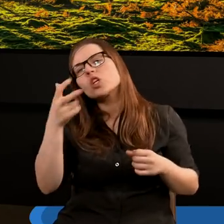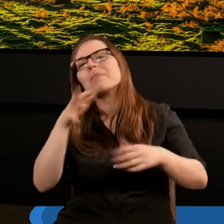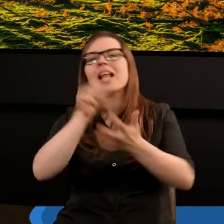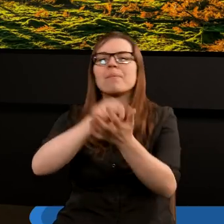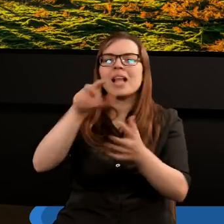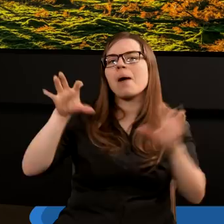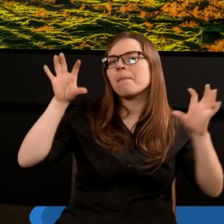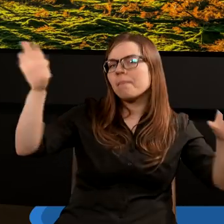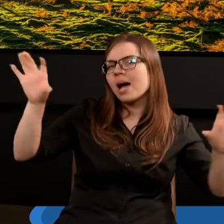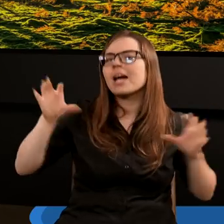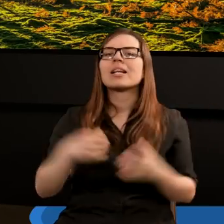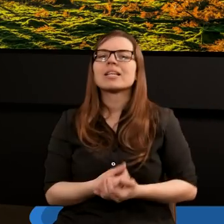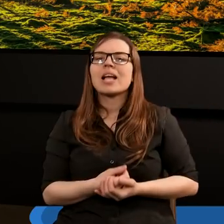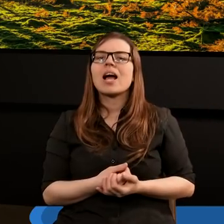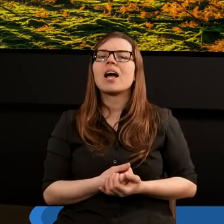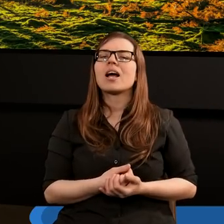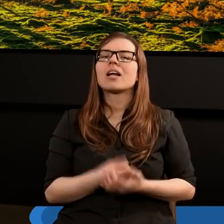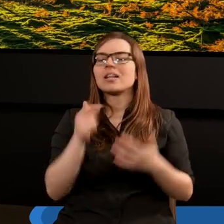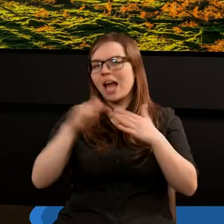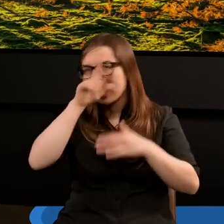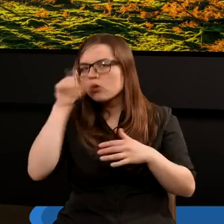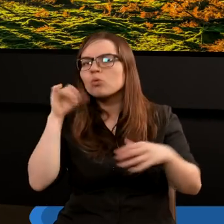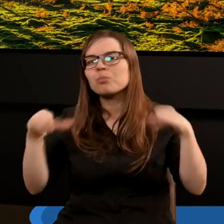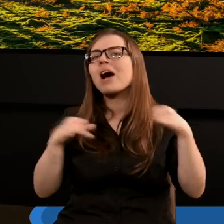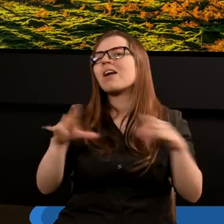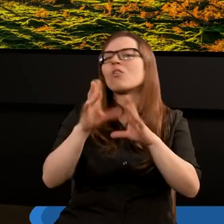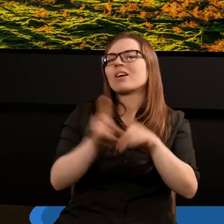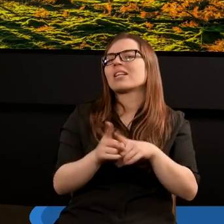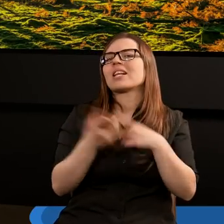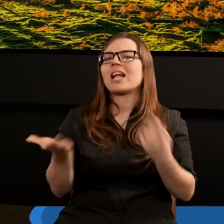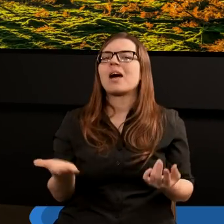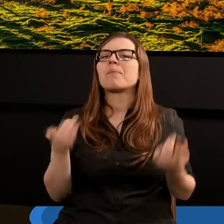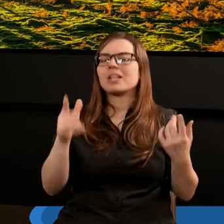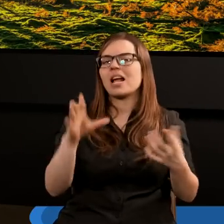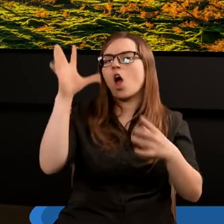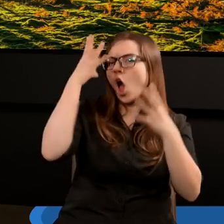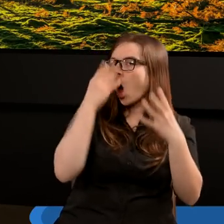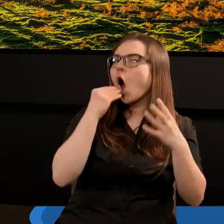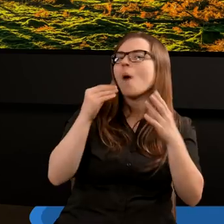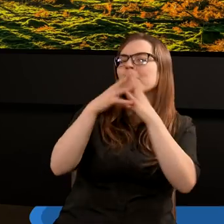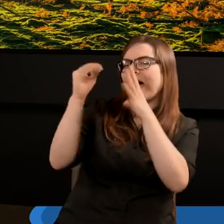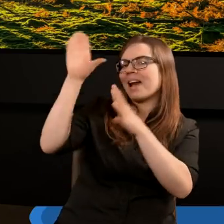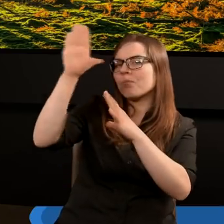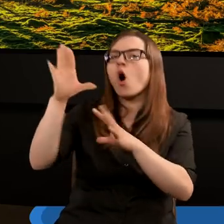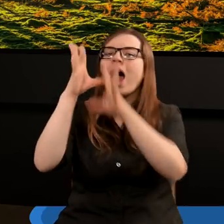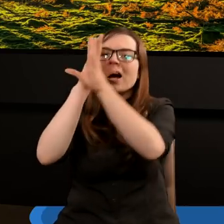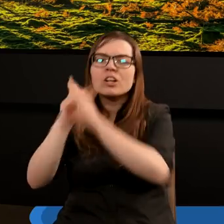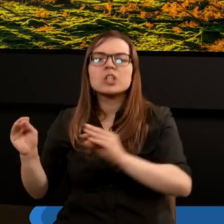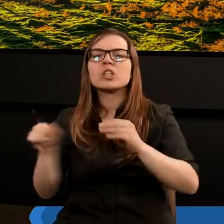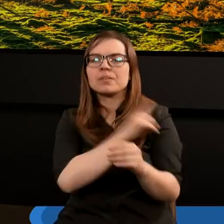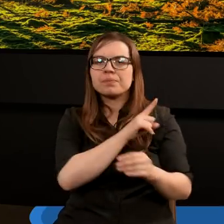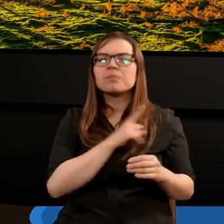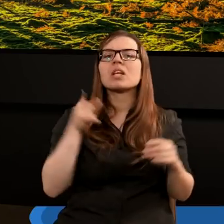bestie, jak zwodzą, w jaki sposób próbują panować nad ludźmi, skrzywić ten obraz Pana Boga. Później jest